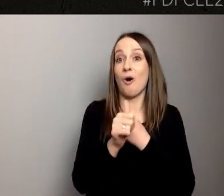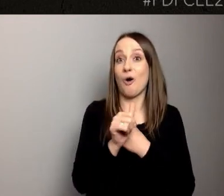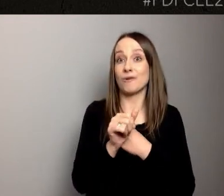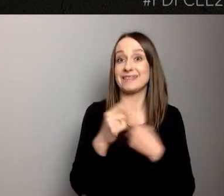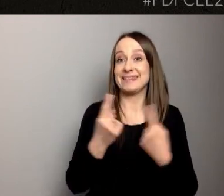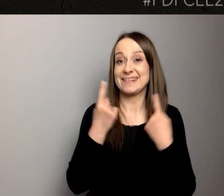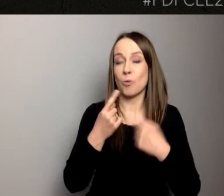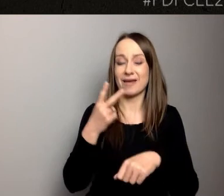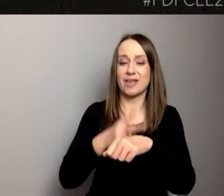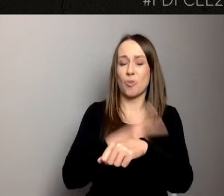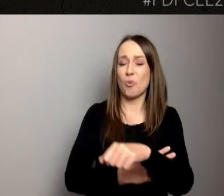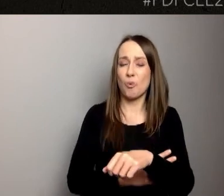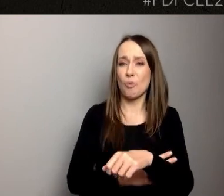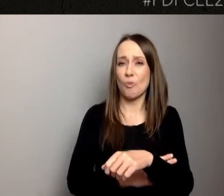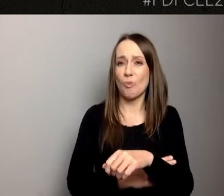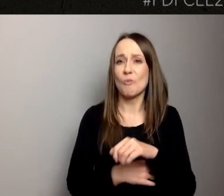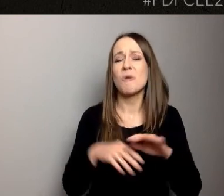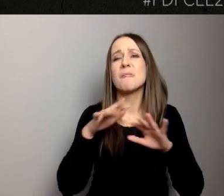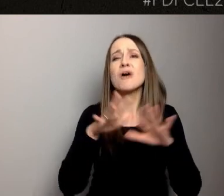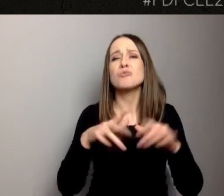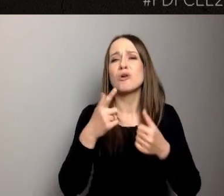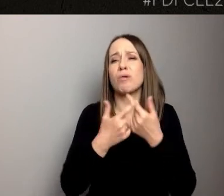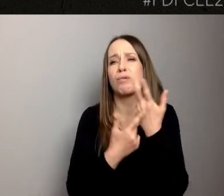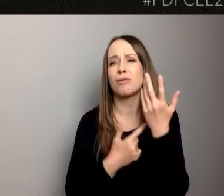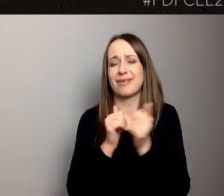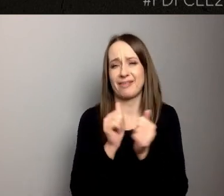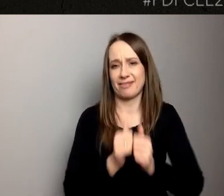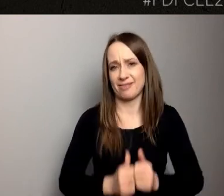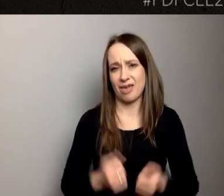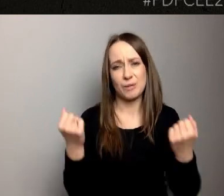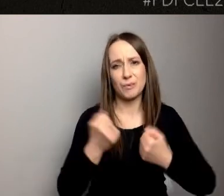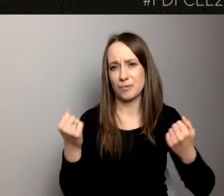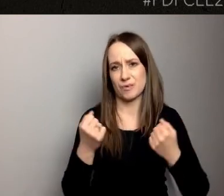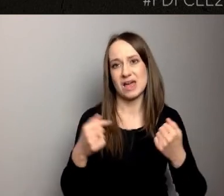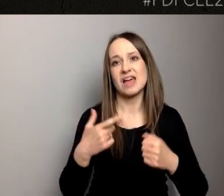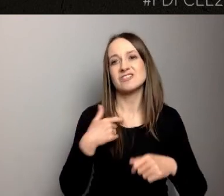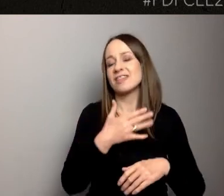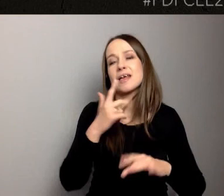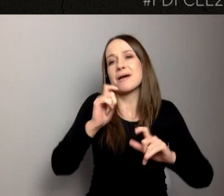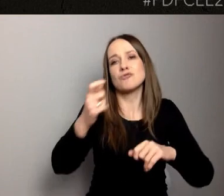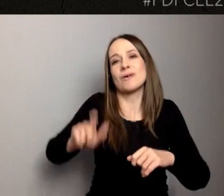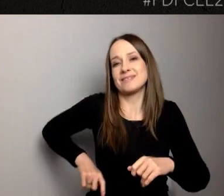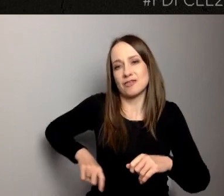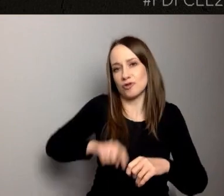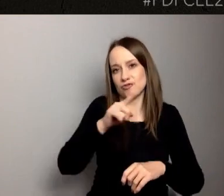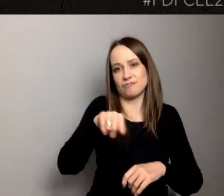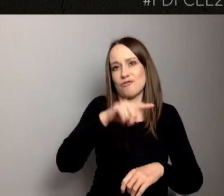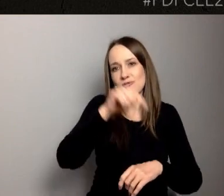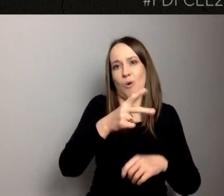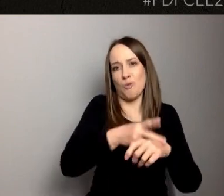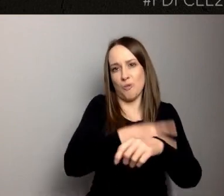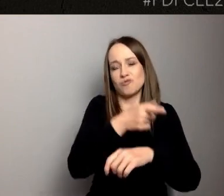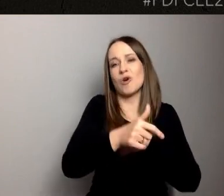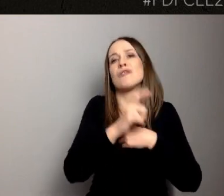tego, żeby im zazdrościć. Ponieważ mają mnóstwo obowiązków, które muszą zrobić.